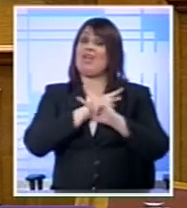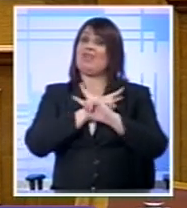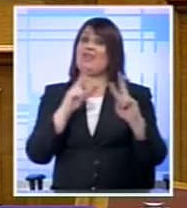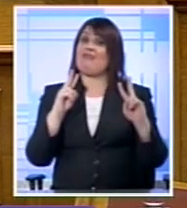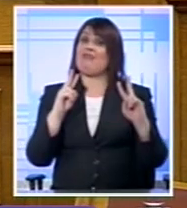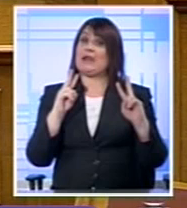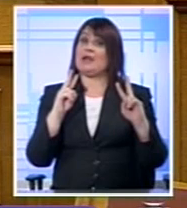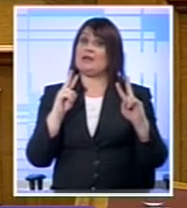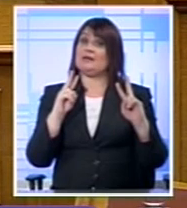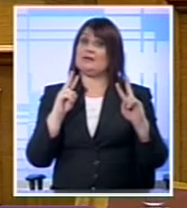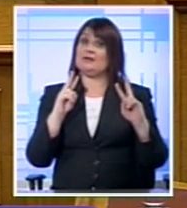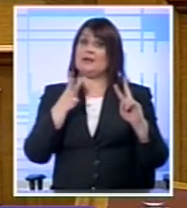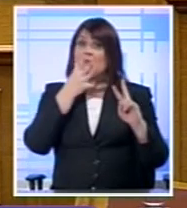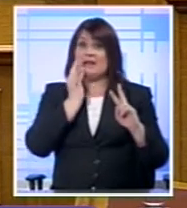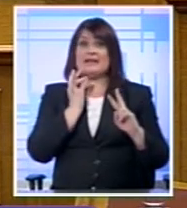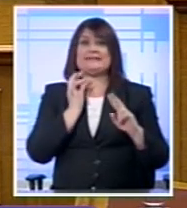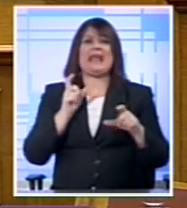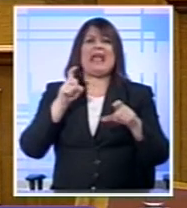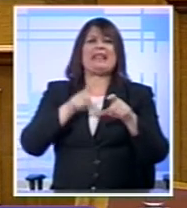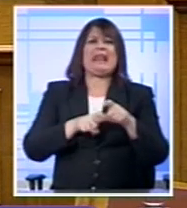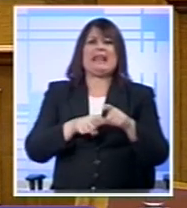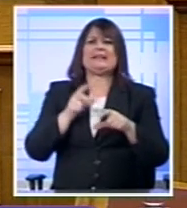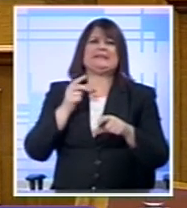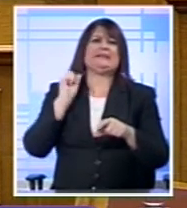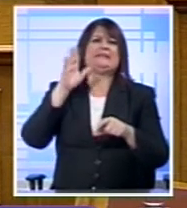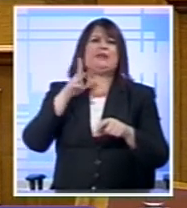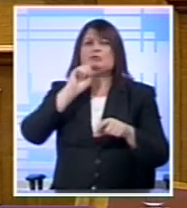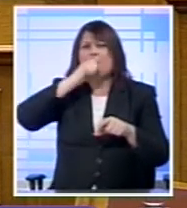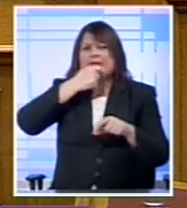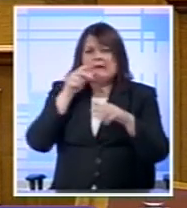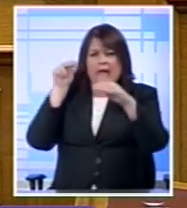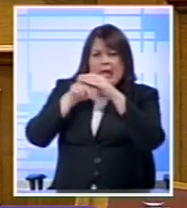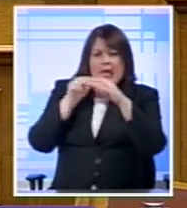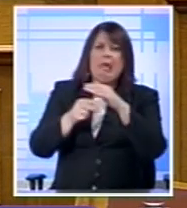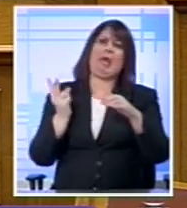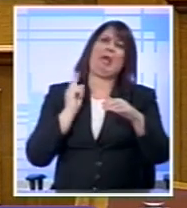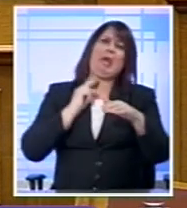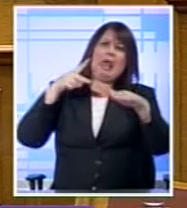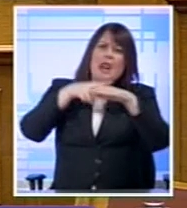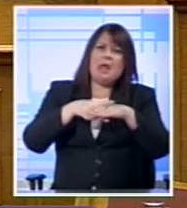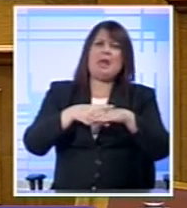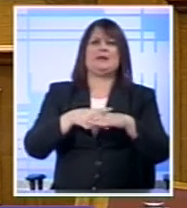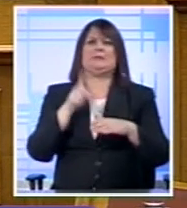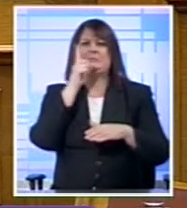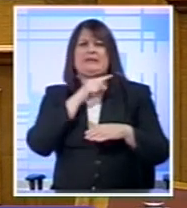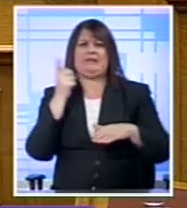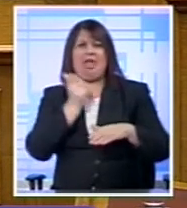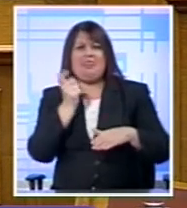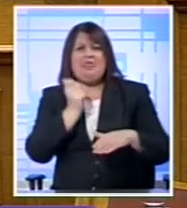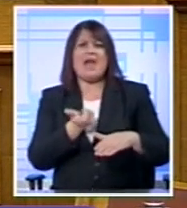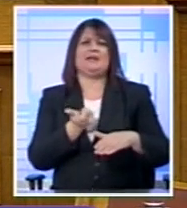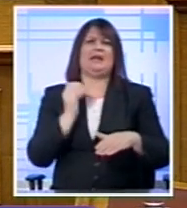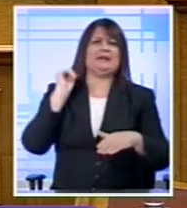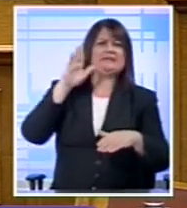Που κυνηγάμε τα offshore Λογοριασμού στο εξωτερικό Τη φοροδιαφυγή Τα θαλασσοδάνια Σήμερα ναι